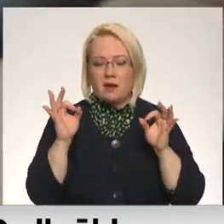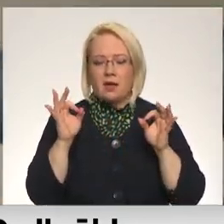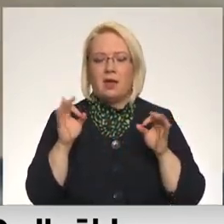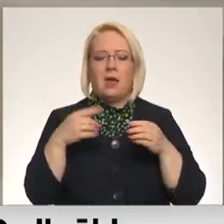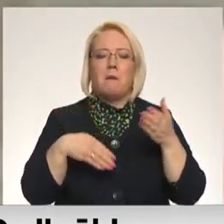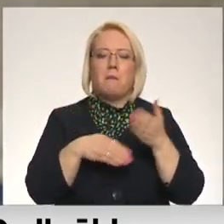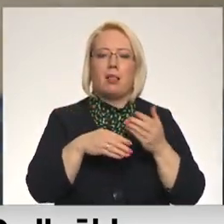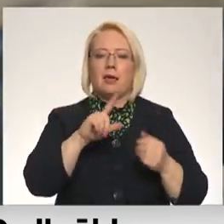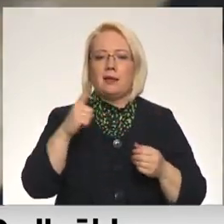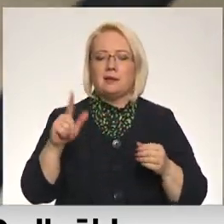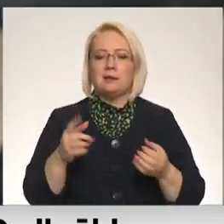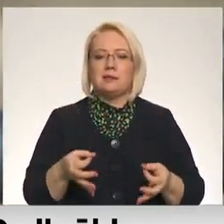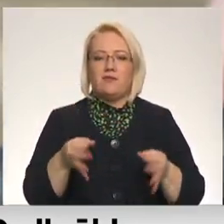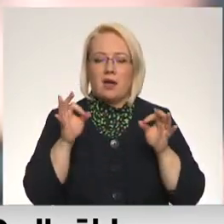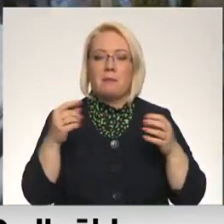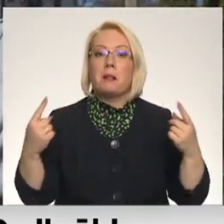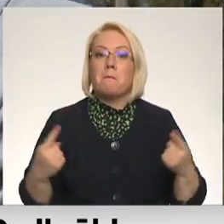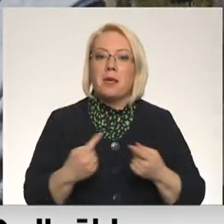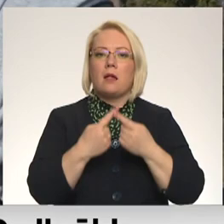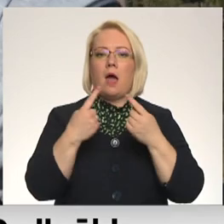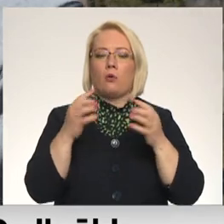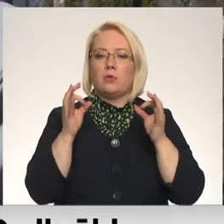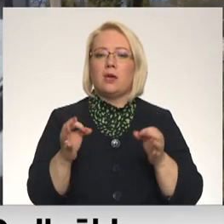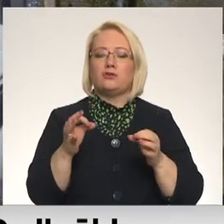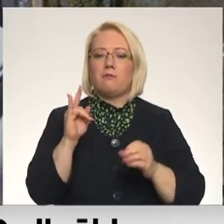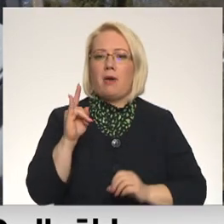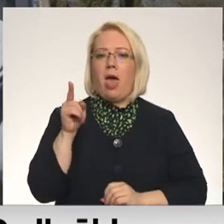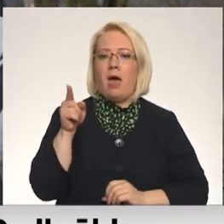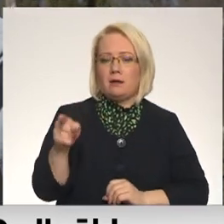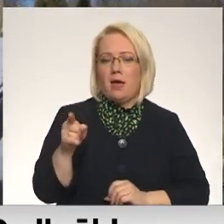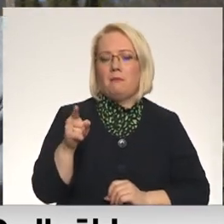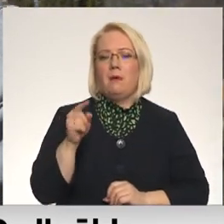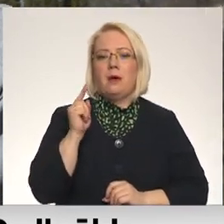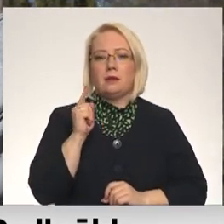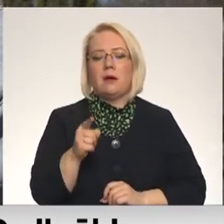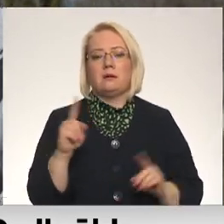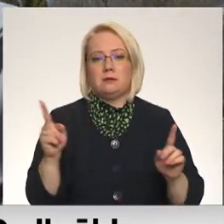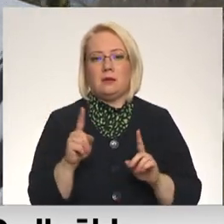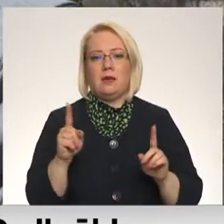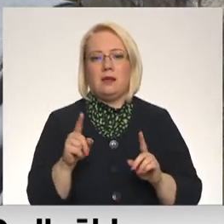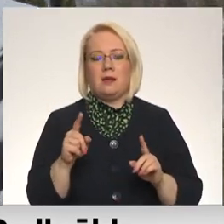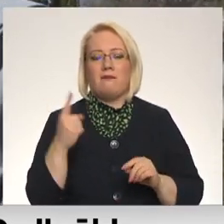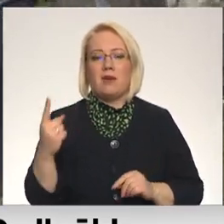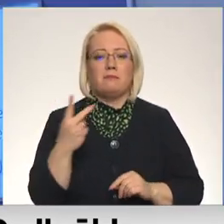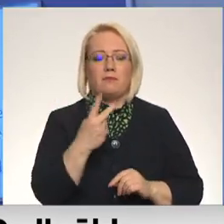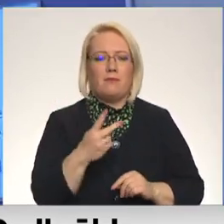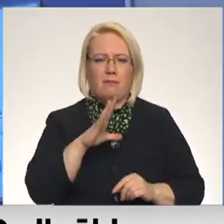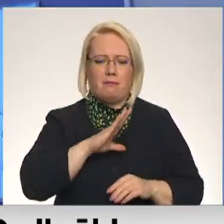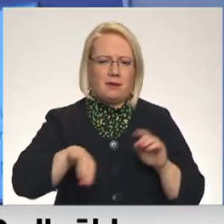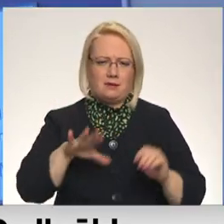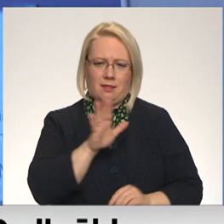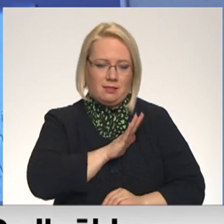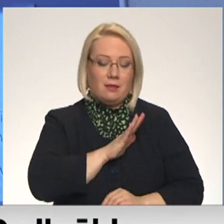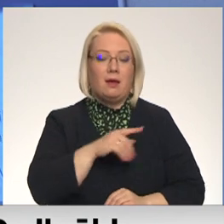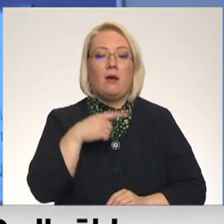ir svarīgi, bet pielāgoti palīgi līdzekļi tieši bērnam, tas ir viens bez otra nevar. Jauni